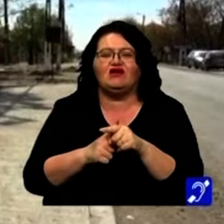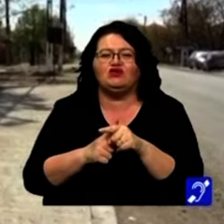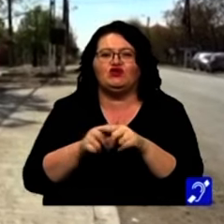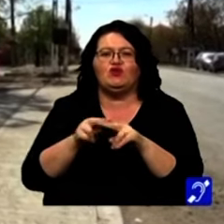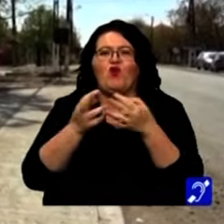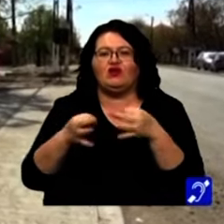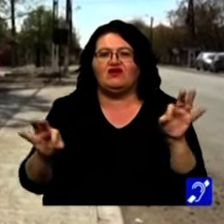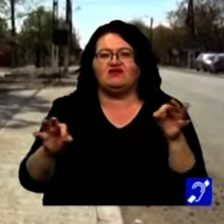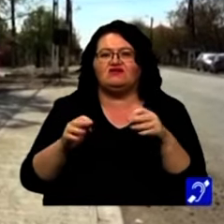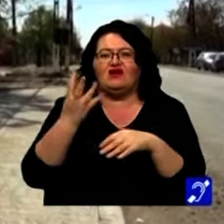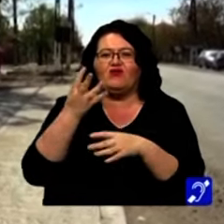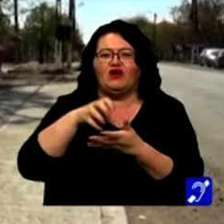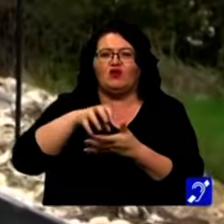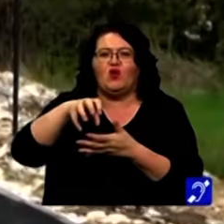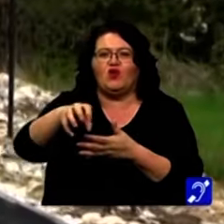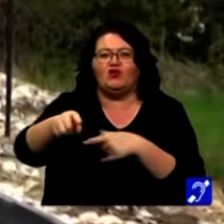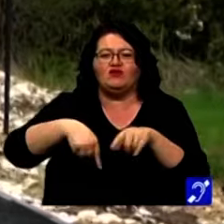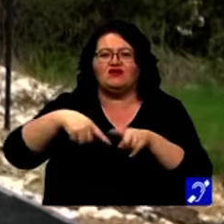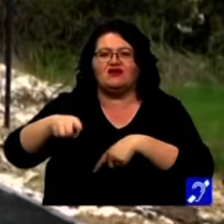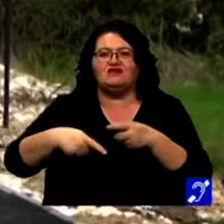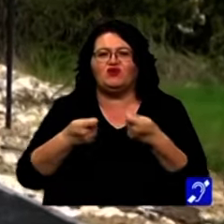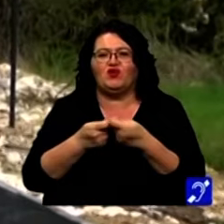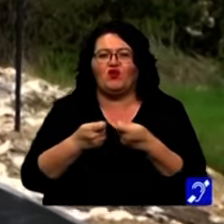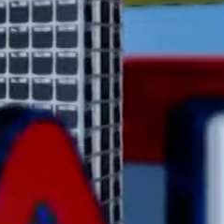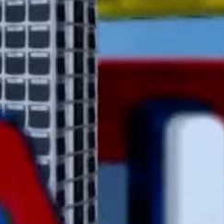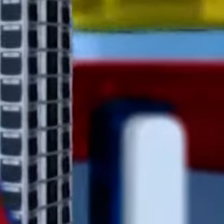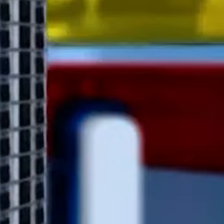modernizarea patru stații pentru transportul în comun.